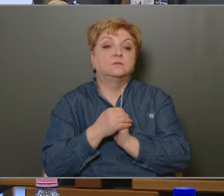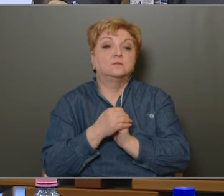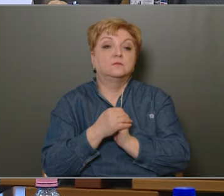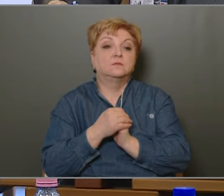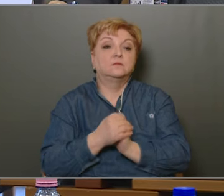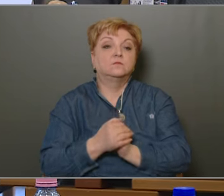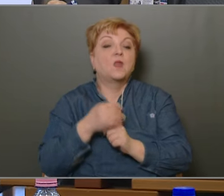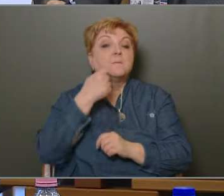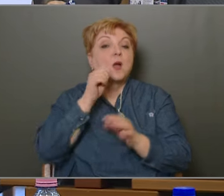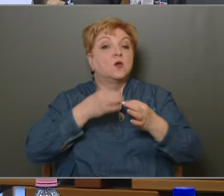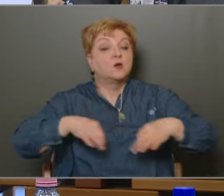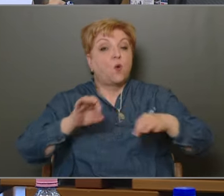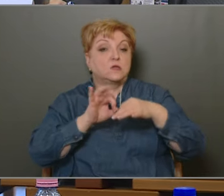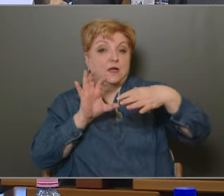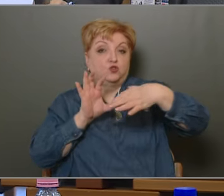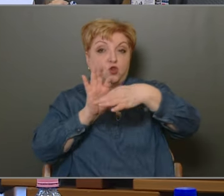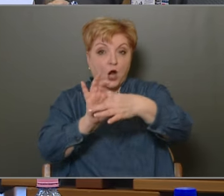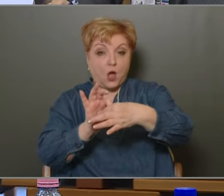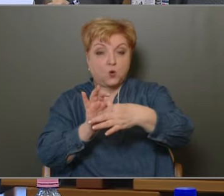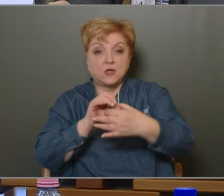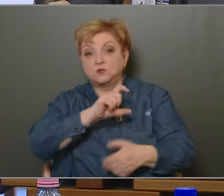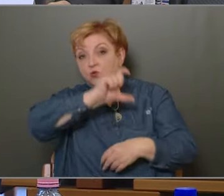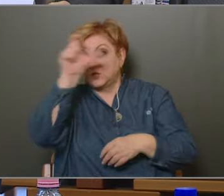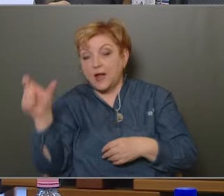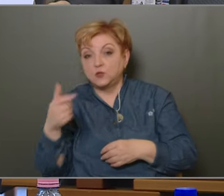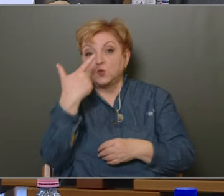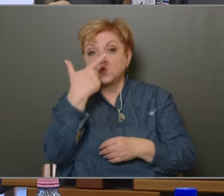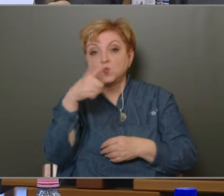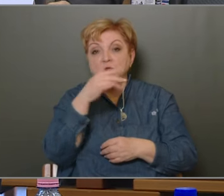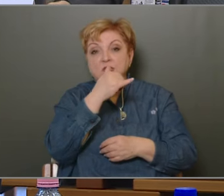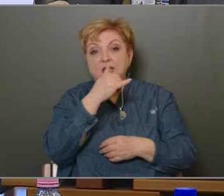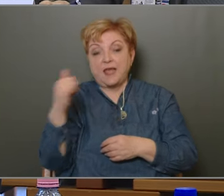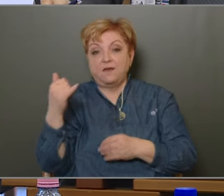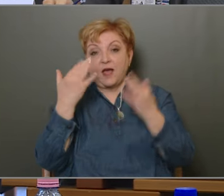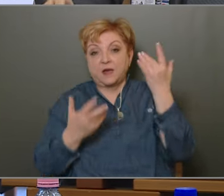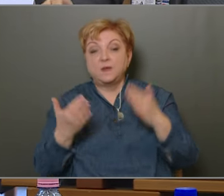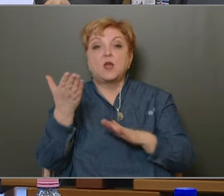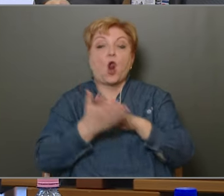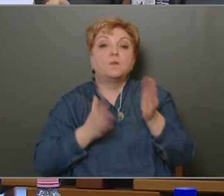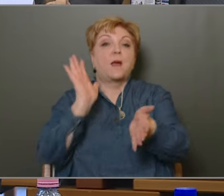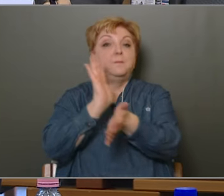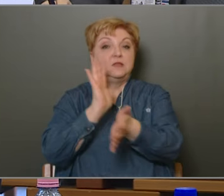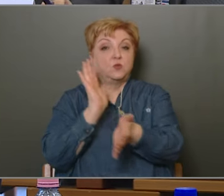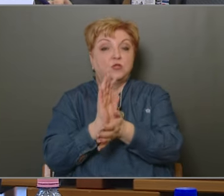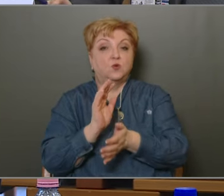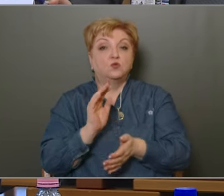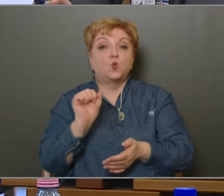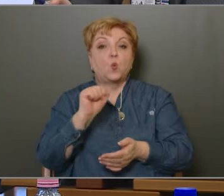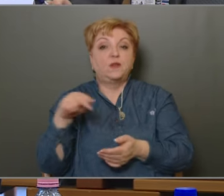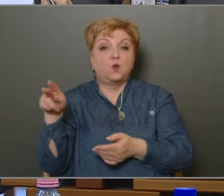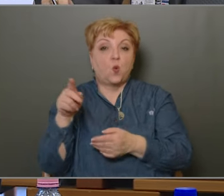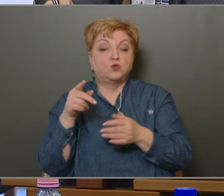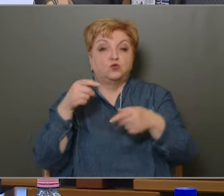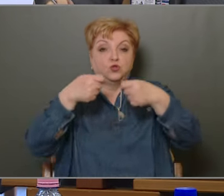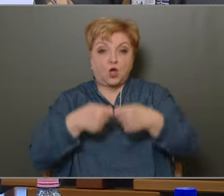A Magyarország csatlakozása óta eltelt 20 év eredményei alapján bizonyított, hogy az uniós tagság népünk